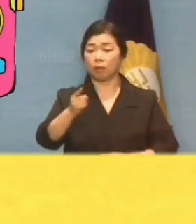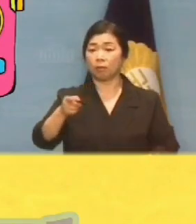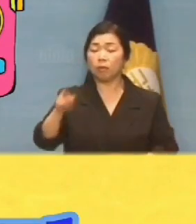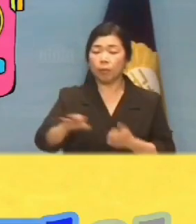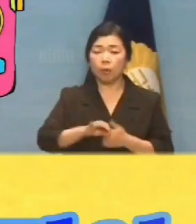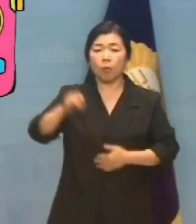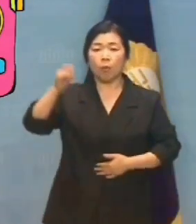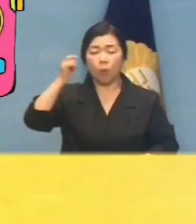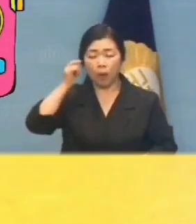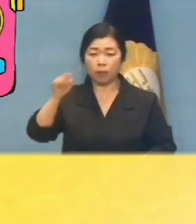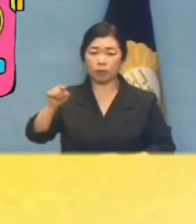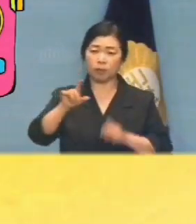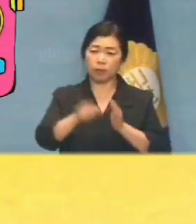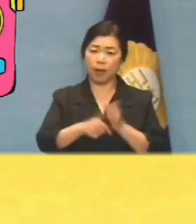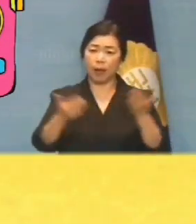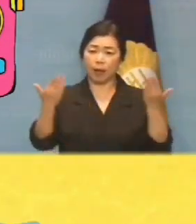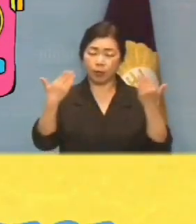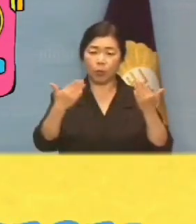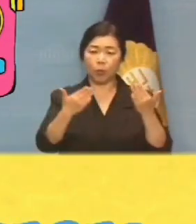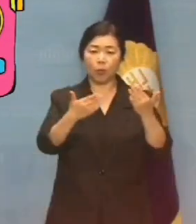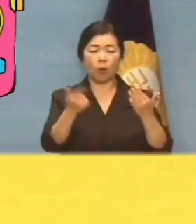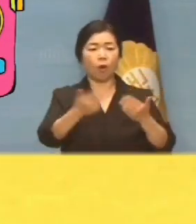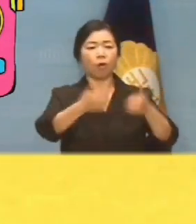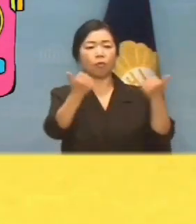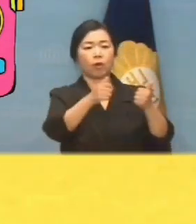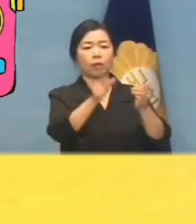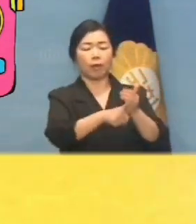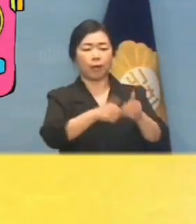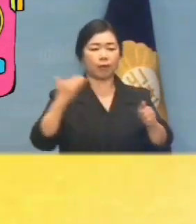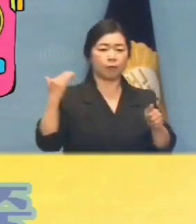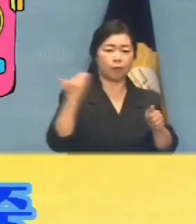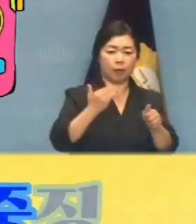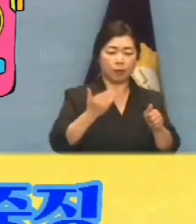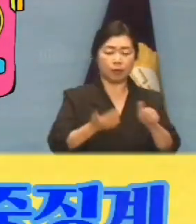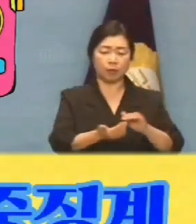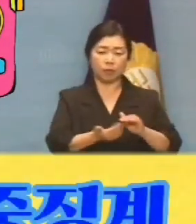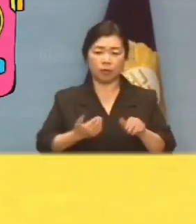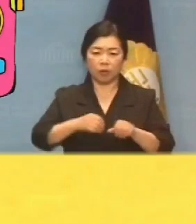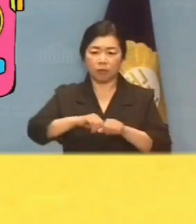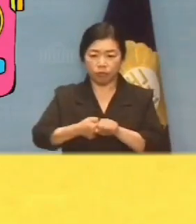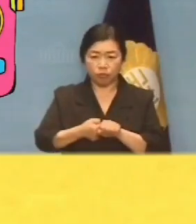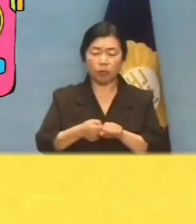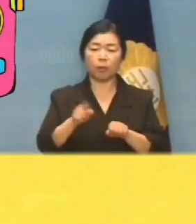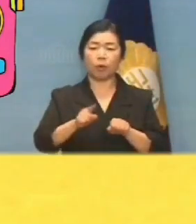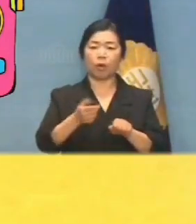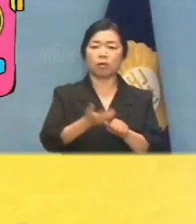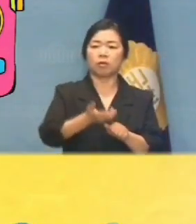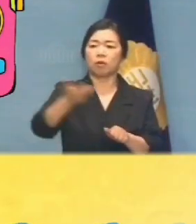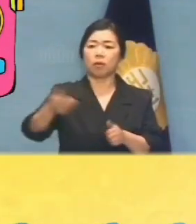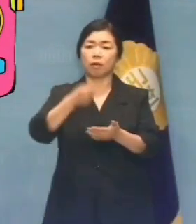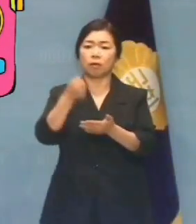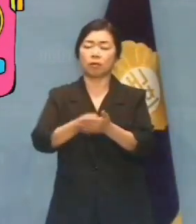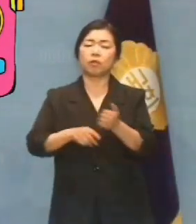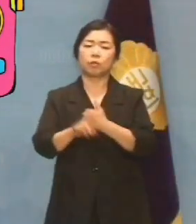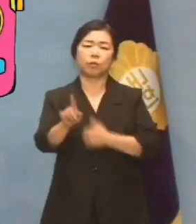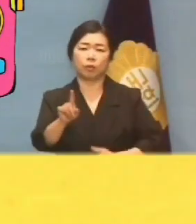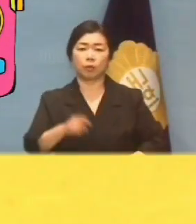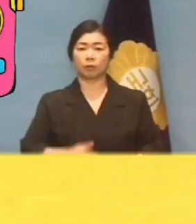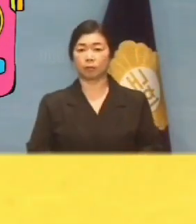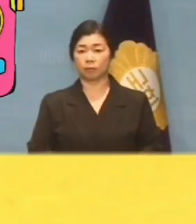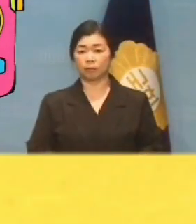그러면 왜 당시 학교 선도위원회는 퇴학 직전에 중징계인 전학을 결정했습니까?